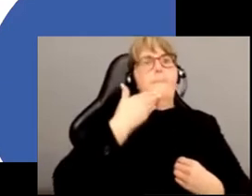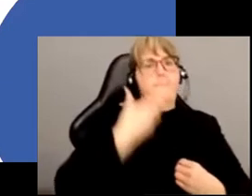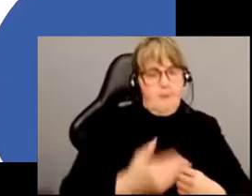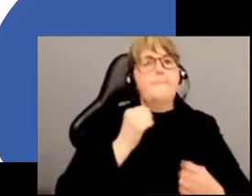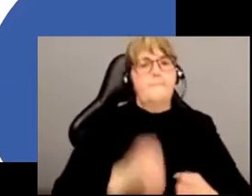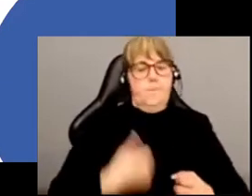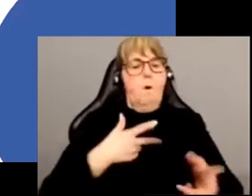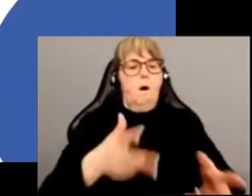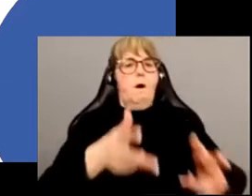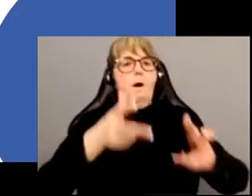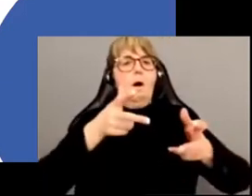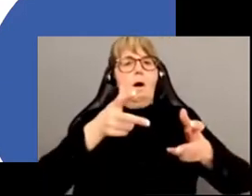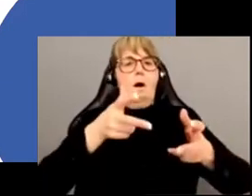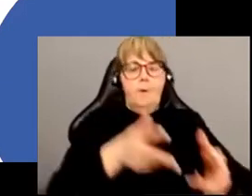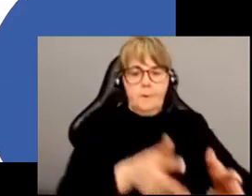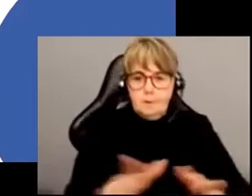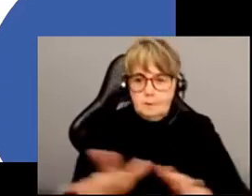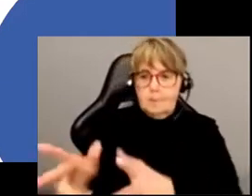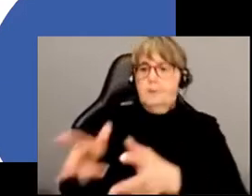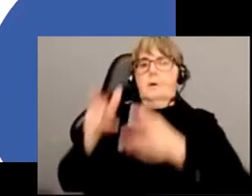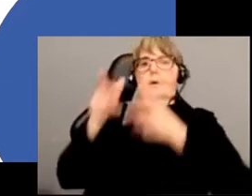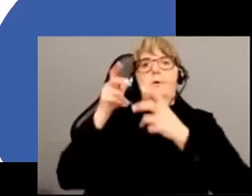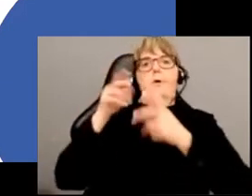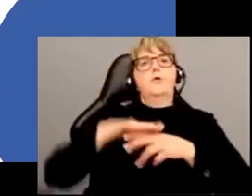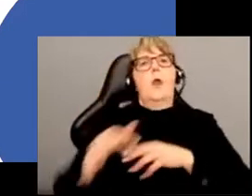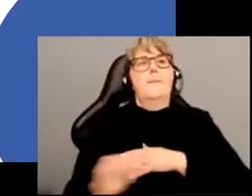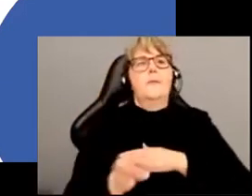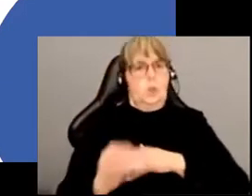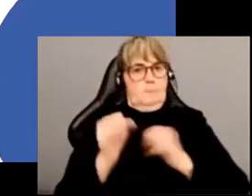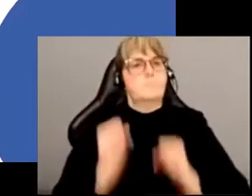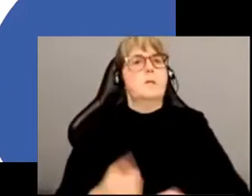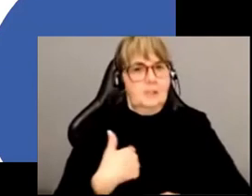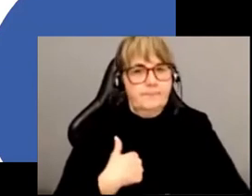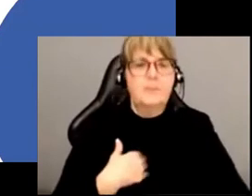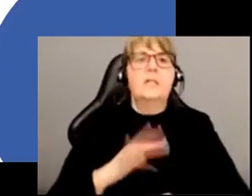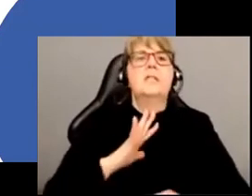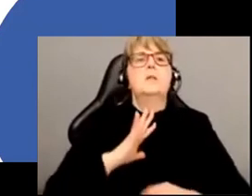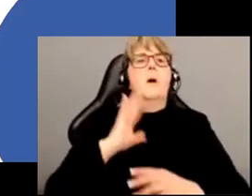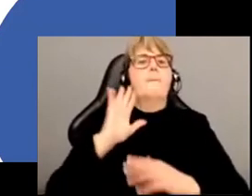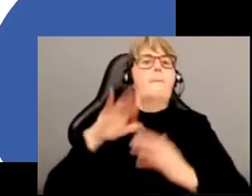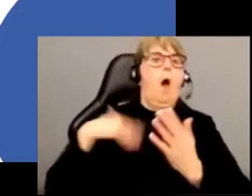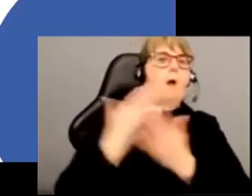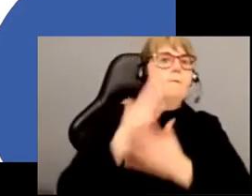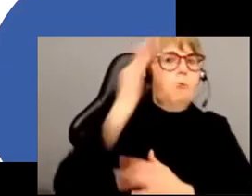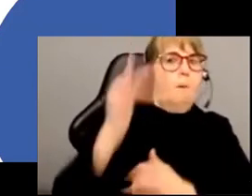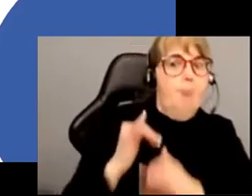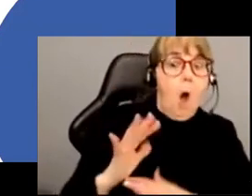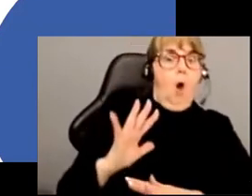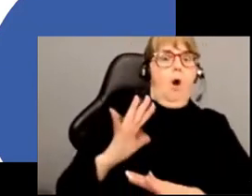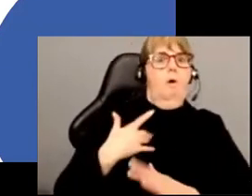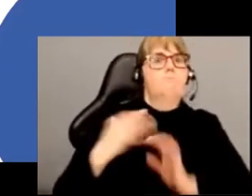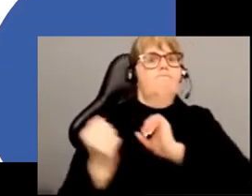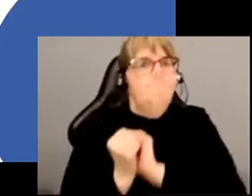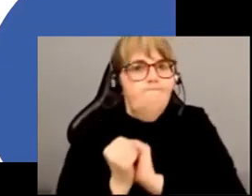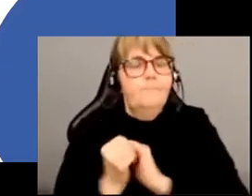modifier nos perceptions de certaines minorités. Lorsque par exemple il y a un destin commun, lorsqu'il y a une convergence